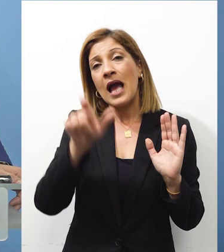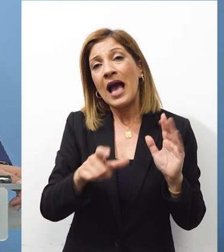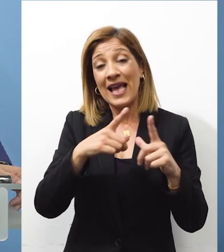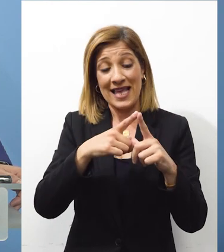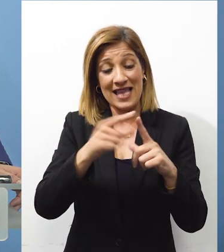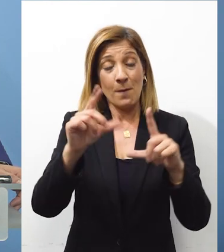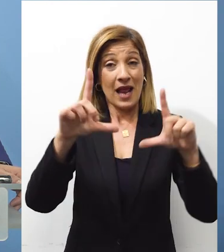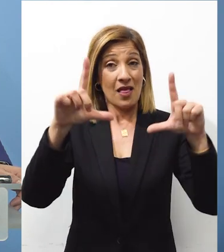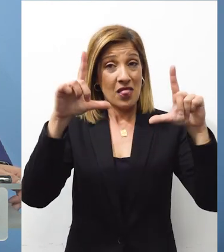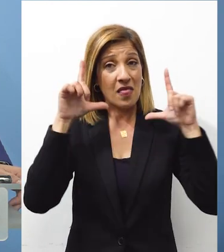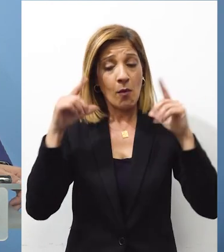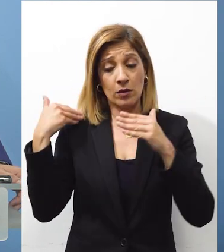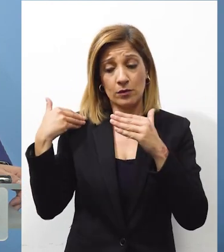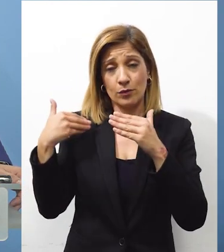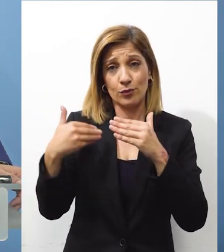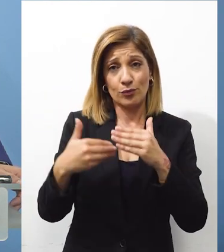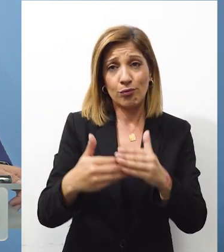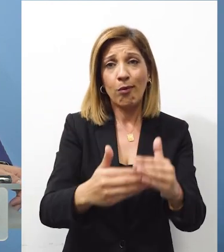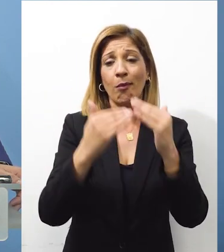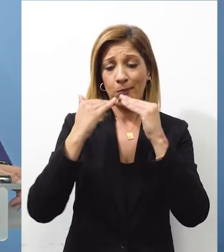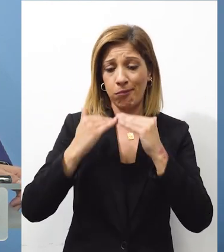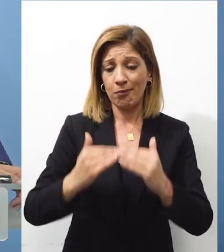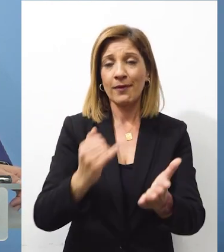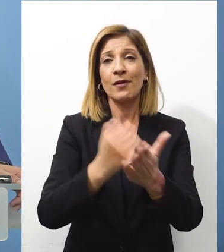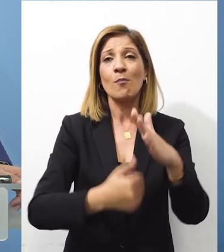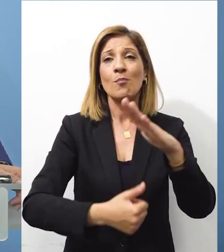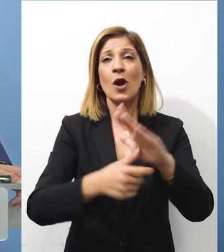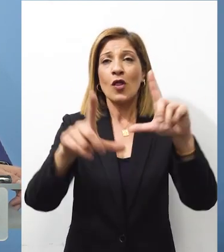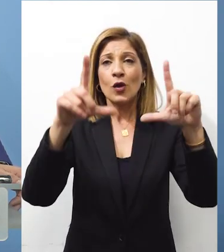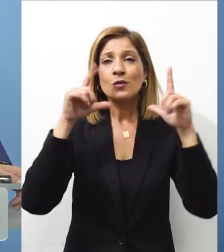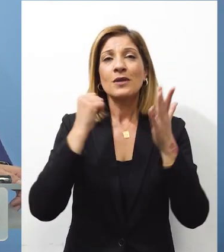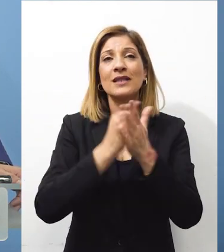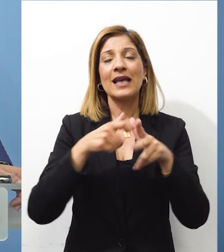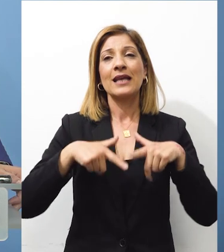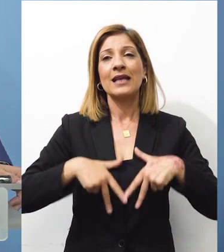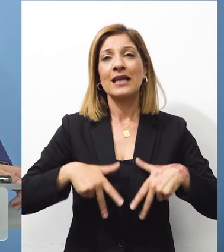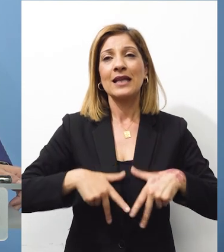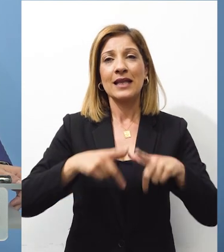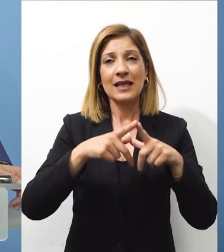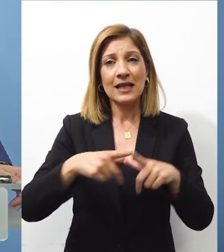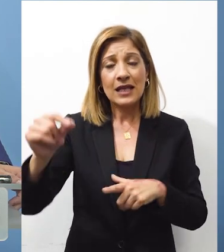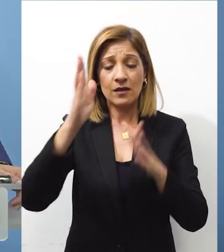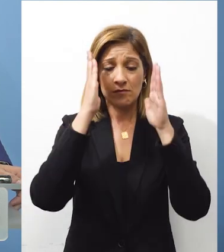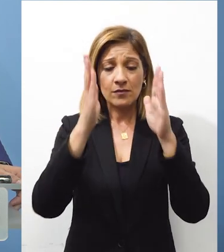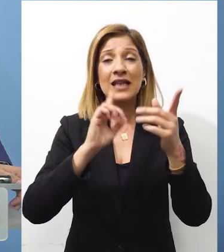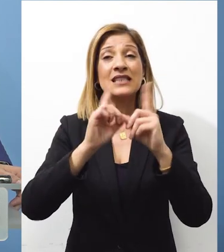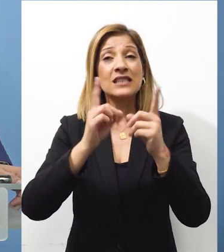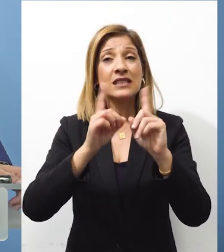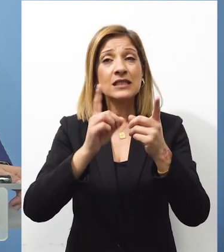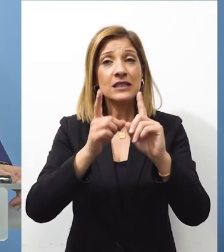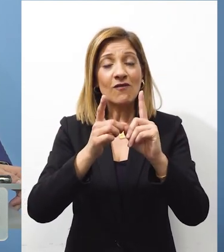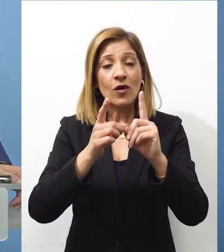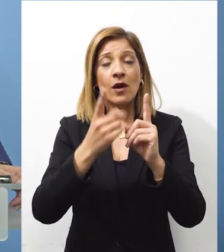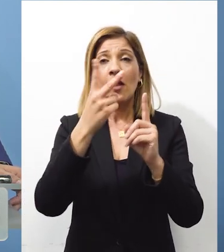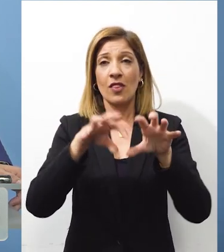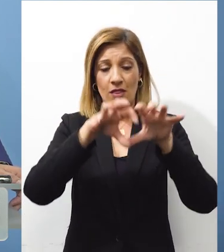Κυπριακής Δημοκρατίας και ασφαλώς του Πρόεδρου της Δημοκρατίας και βεβαίως της Κυπριακής Κυβέρνησης είναι η προσήλωση προς το συμφωνημένο πλαίσιο προς την